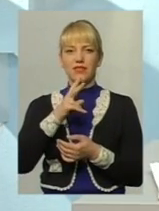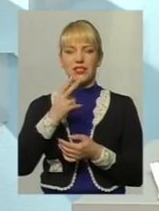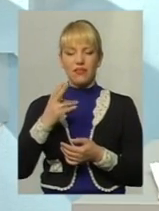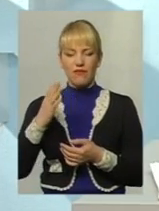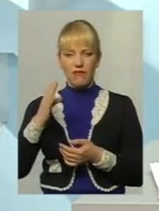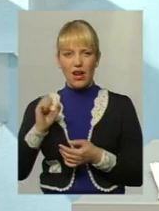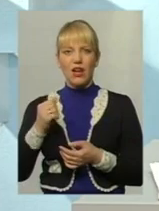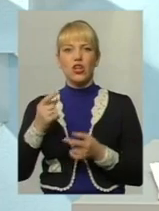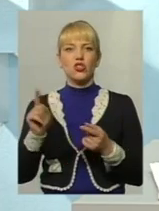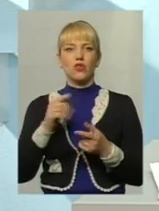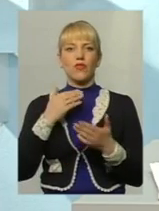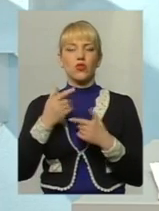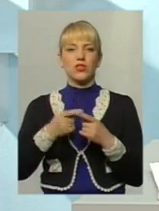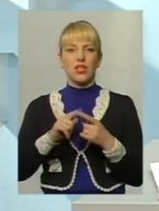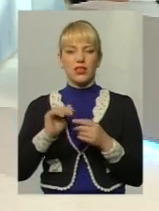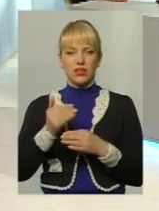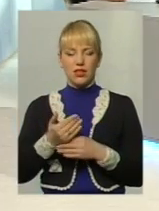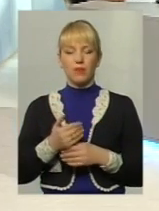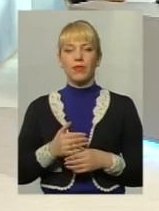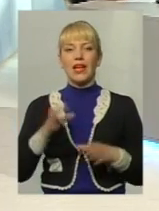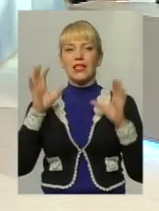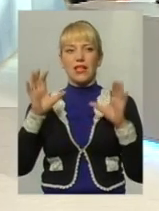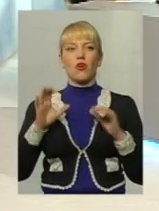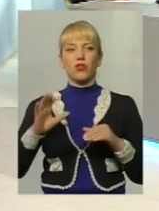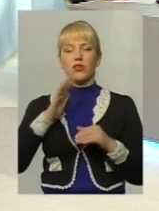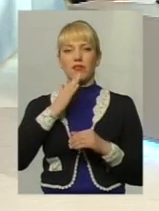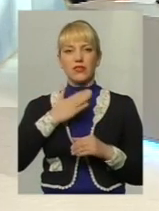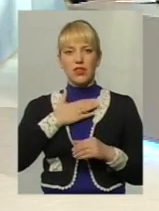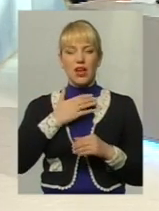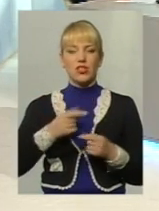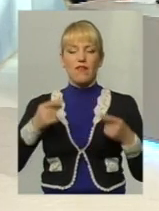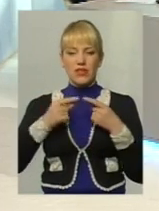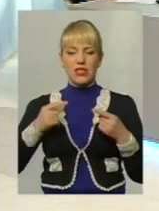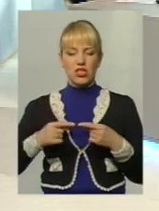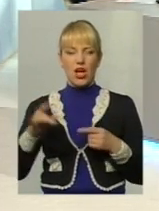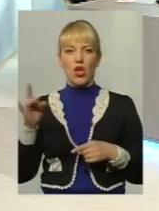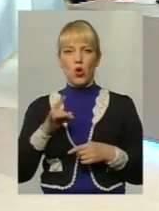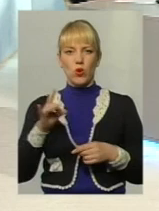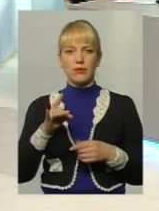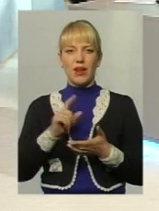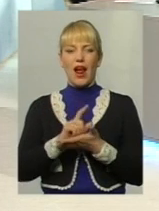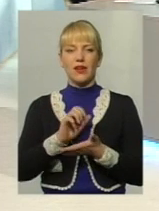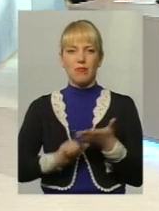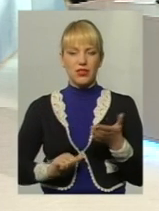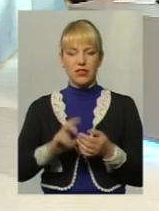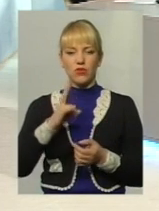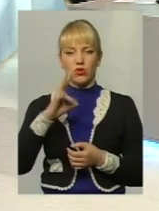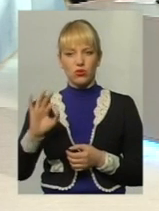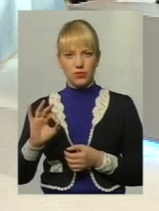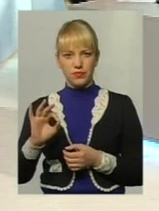цього чоловіка. Разом з тим, законодавство наше визначає розмір аліментів про те,